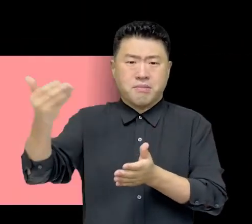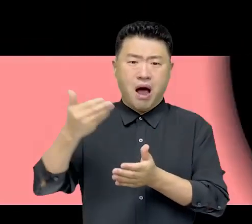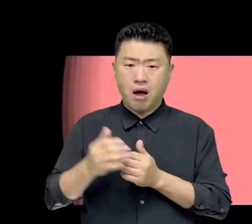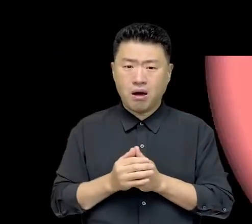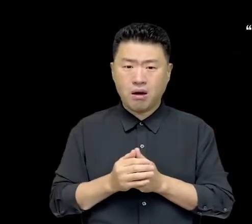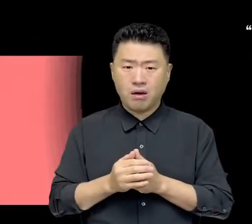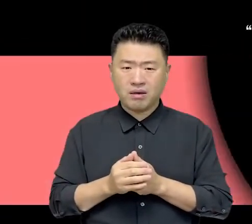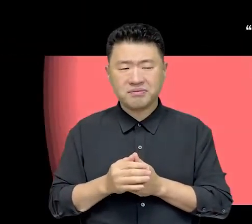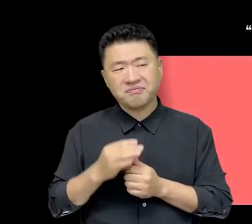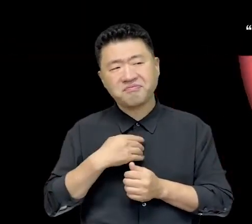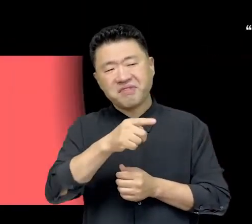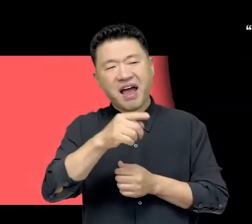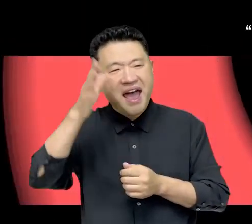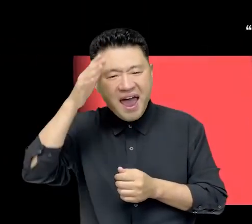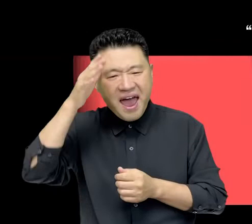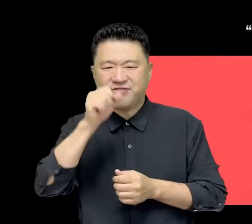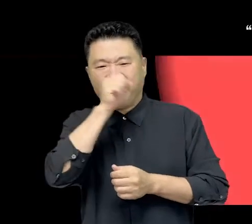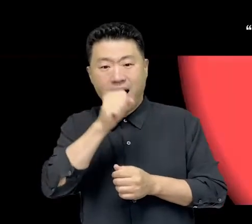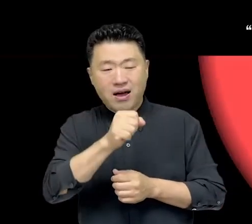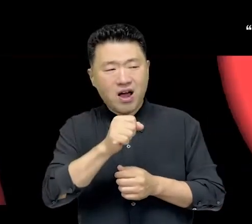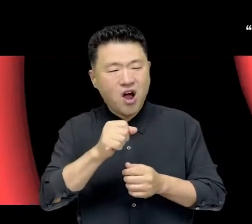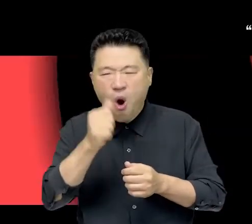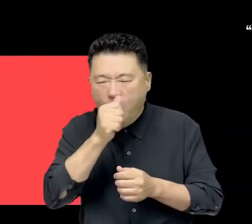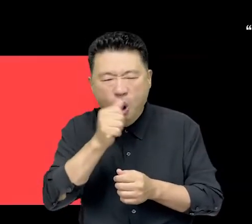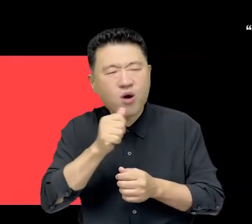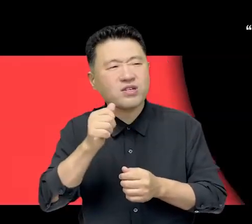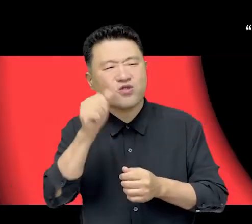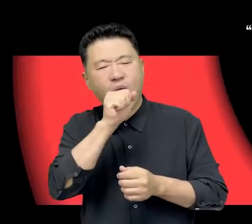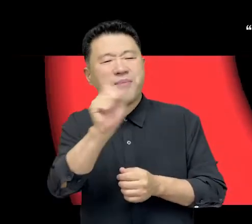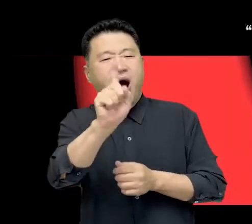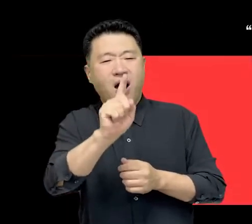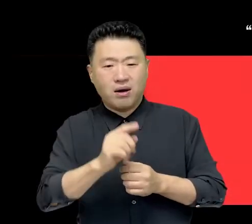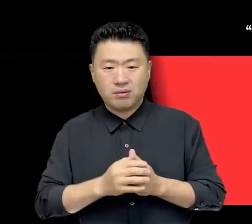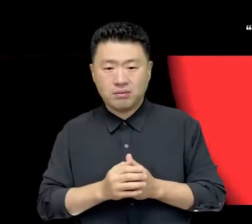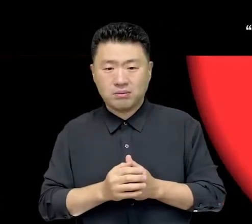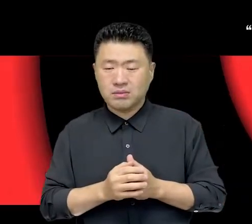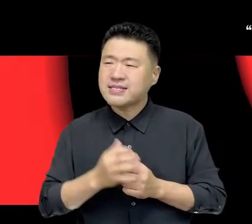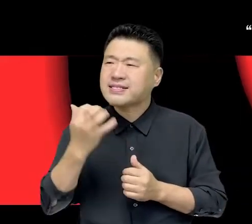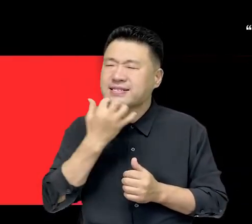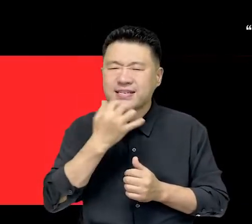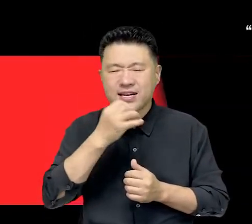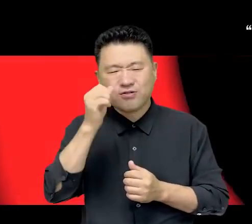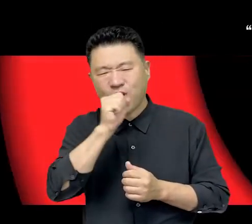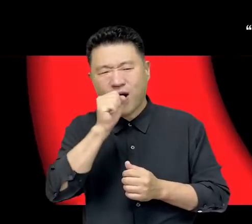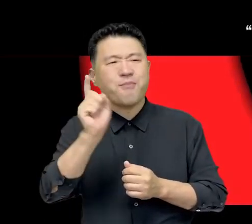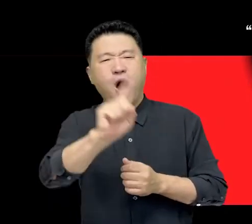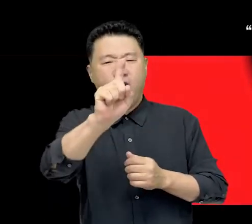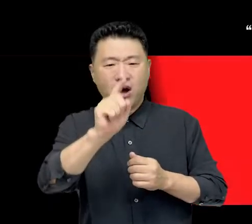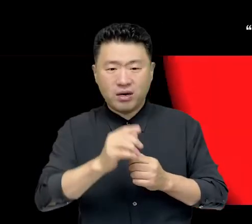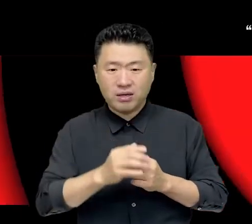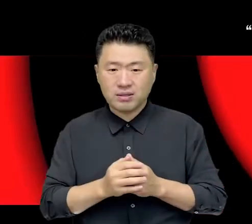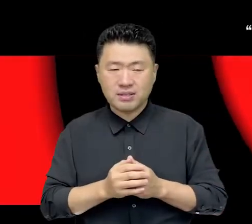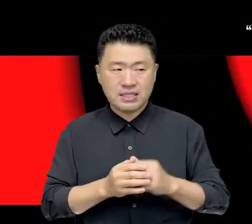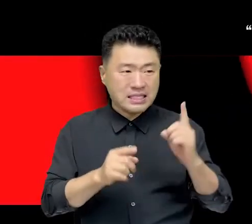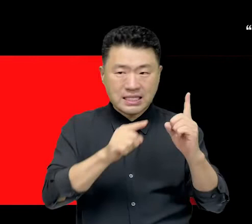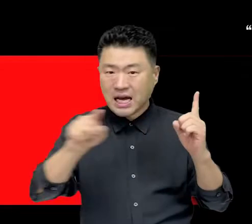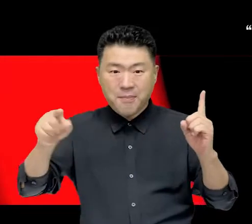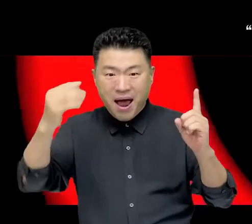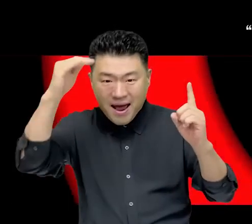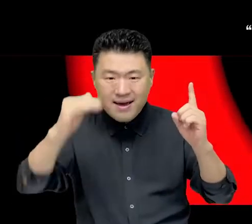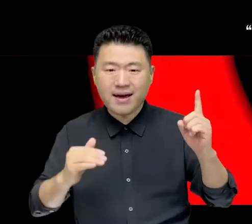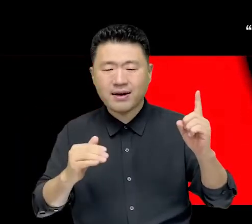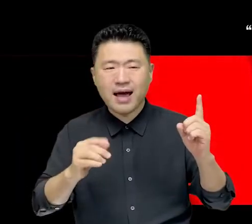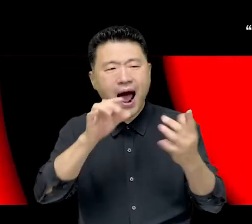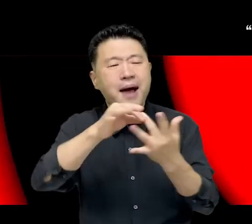이상한 질문을 던졌다 넌 개를 좋아해? 아니면 고양이를 좋아해? 가장 좋아하는 색깔은?